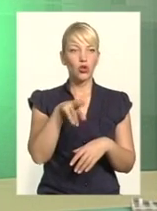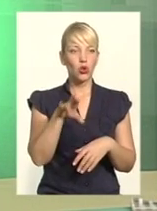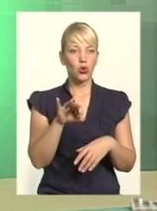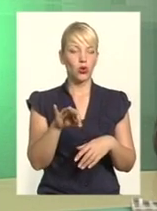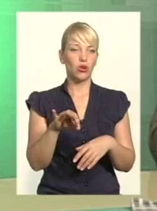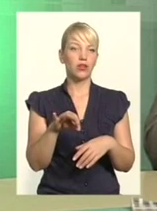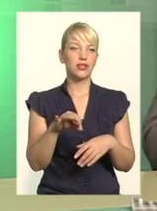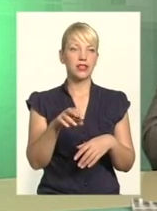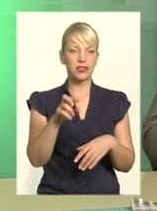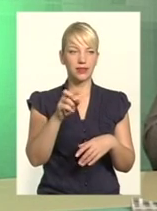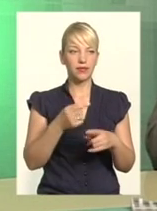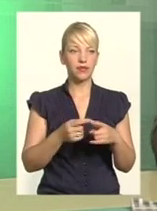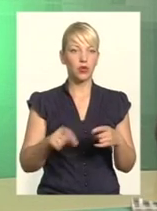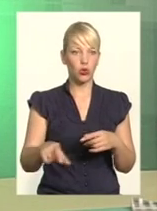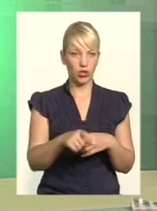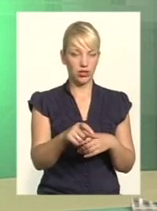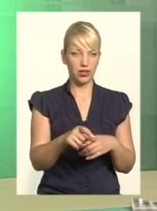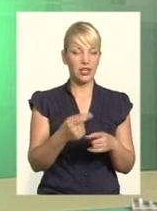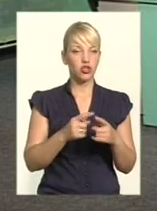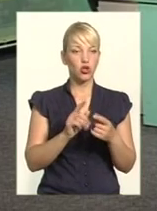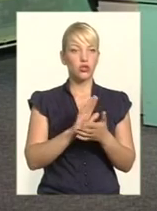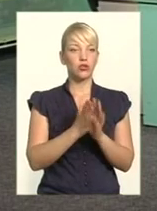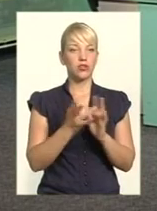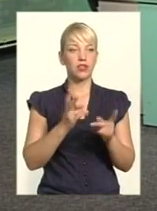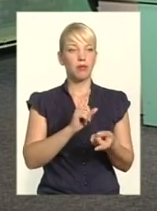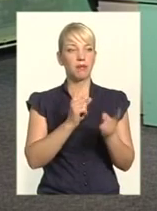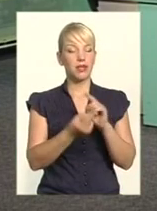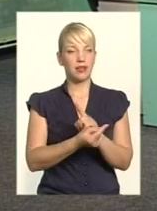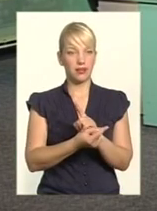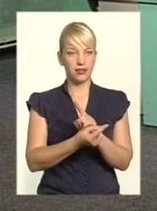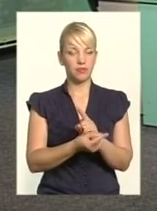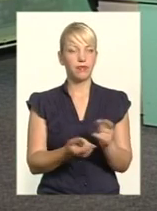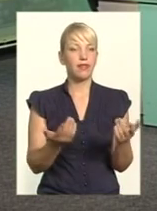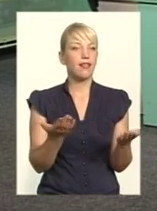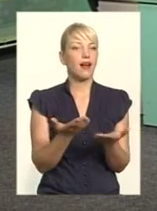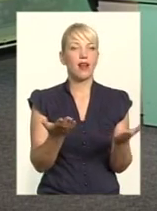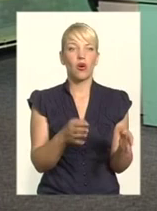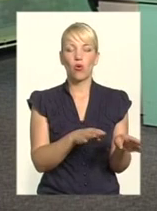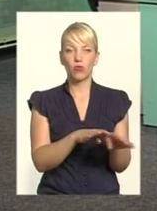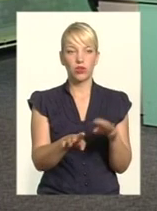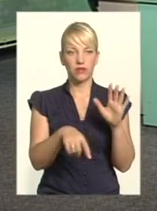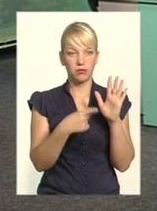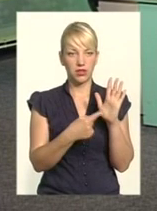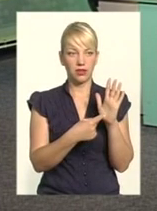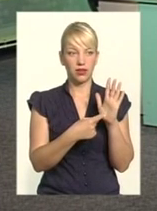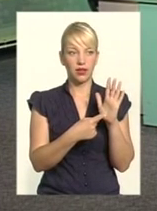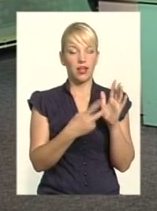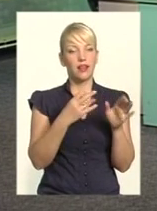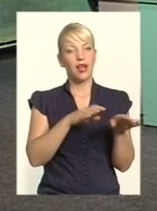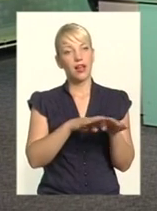міняти. На якому рівні треба це робити? Її треба міняти. Я сьогодні зосереджую